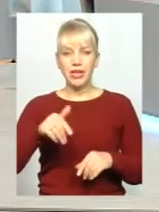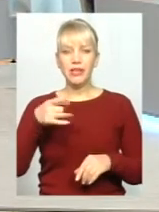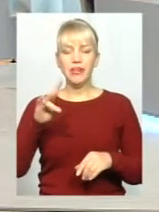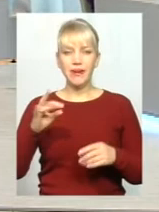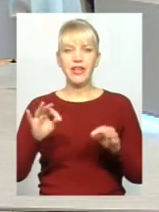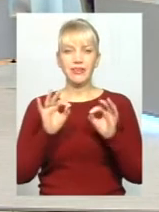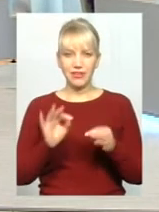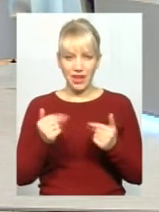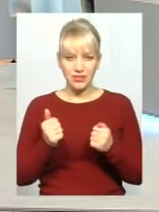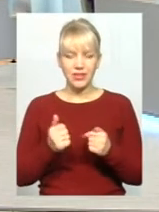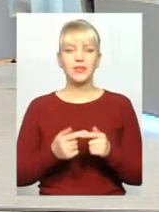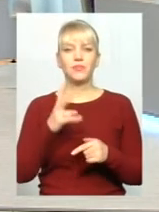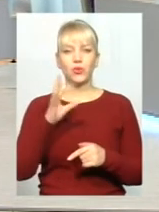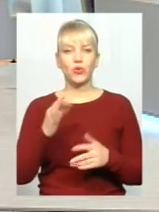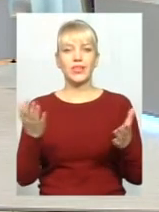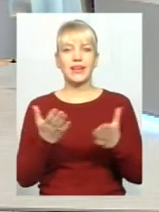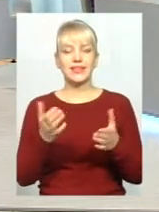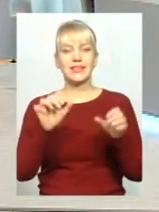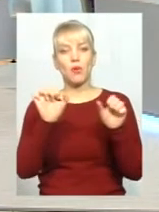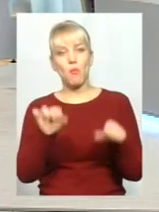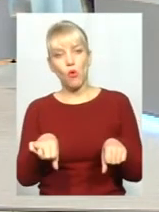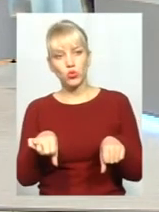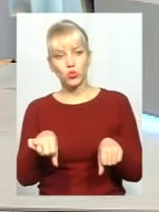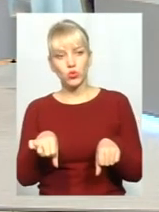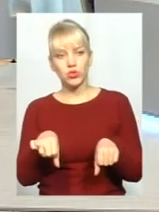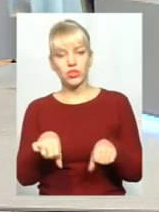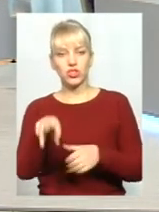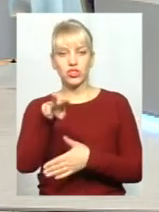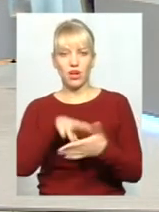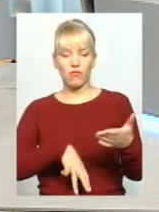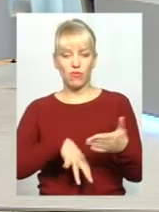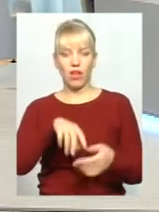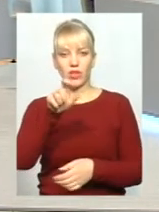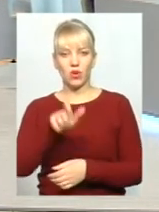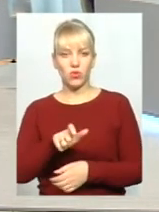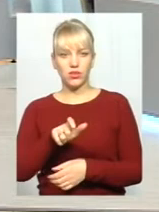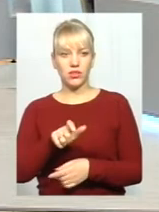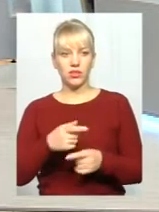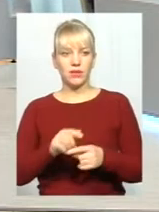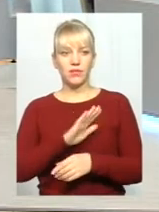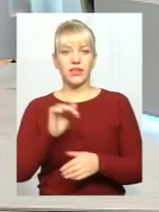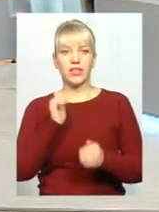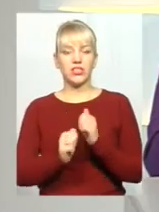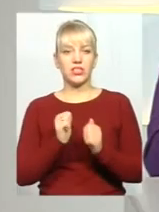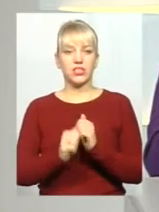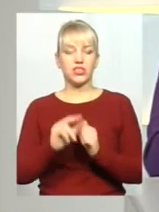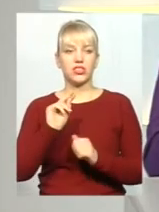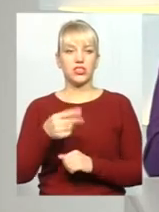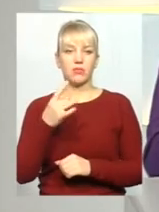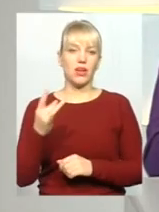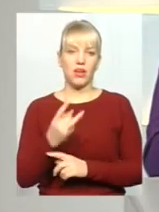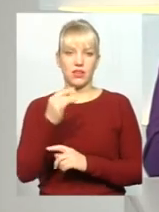Але який можуть штрафувати цю людину найчастіше одного разу на рік. Це правда чи ні?